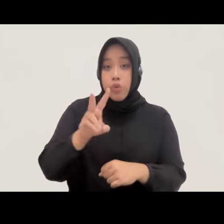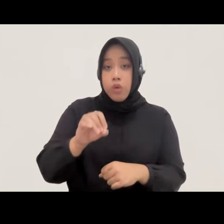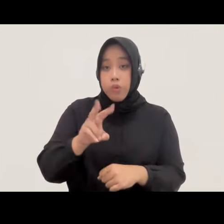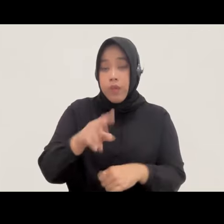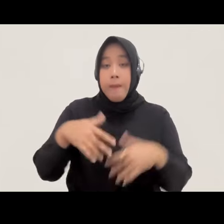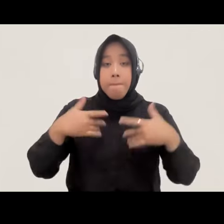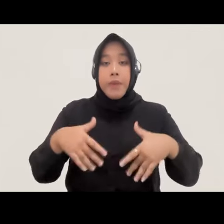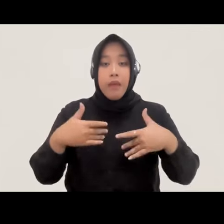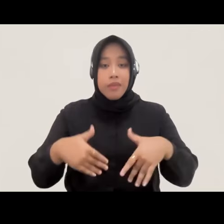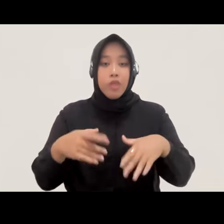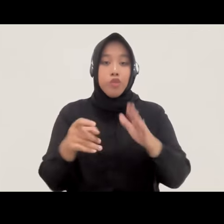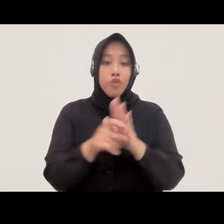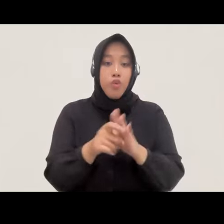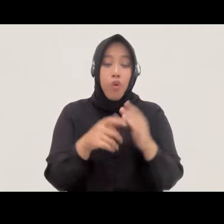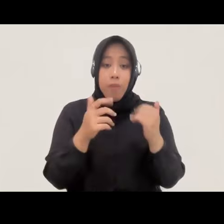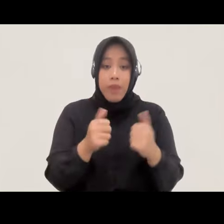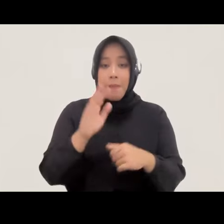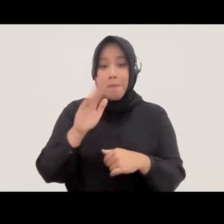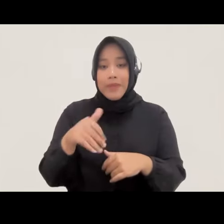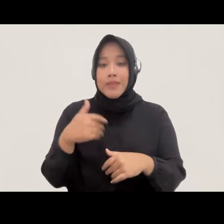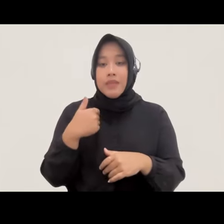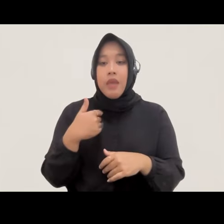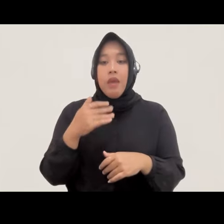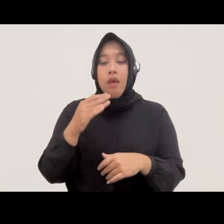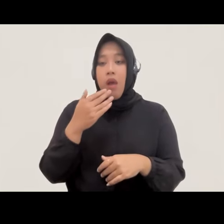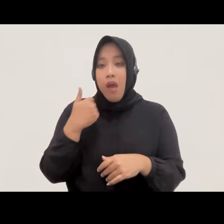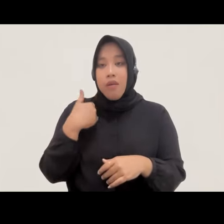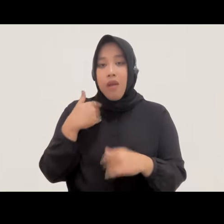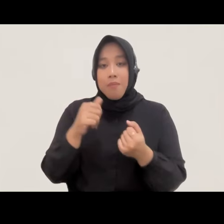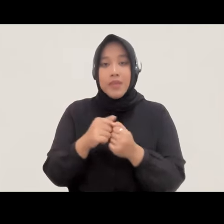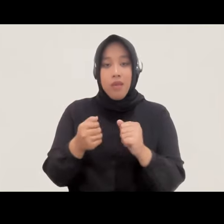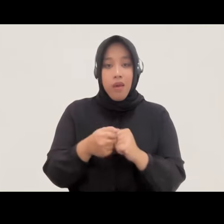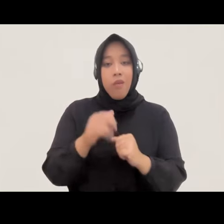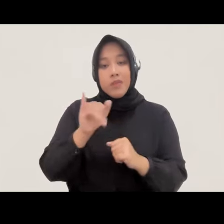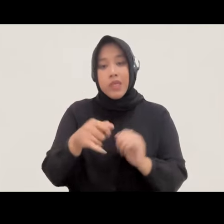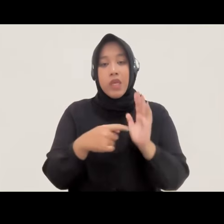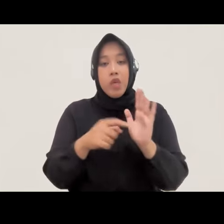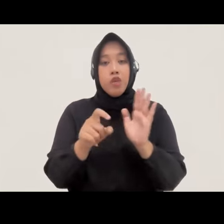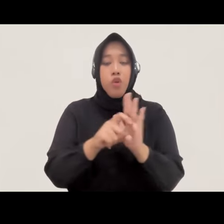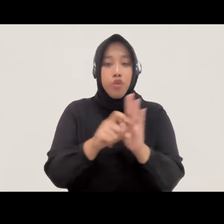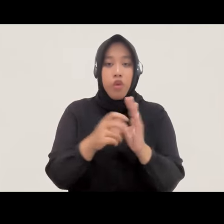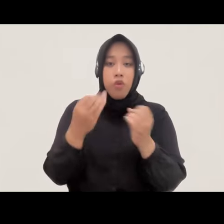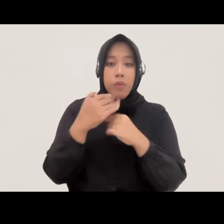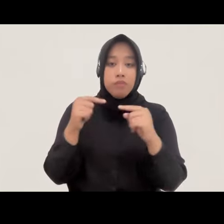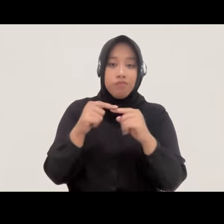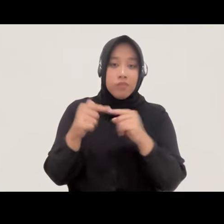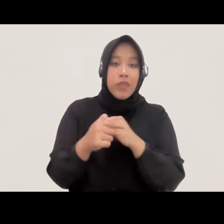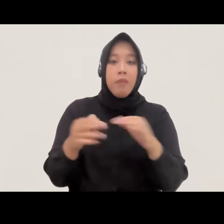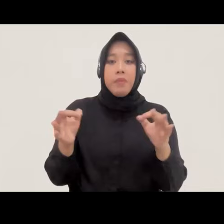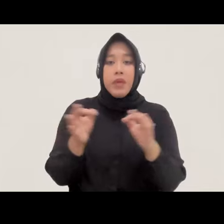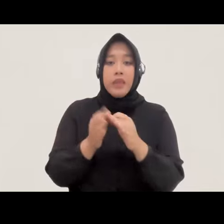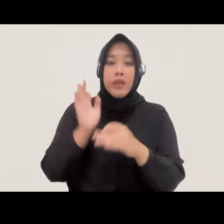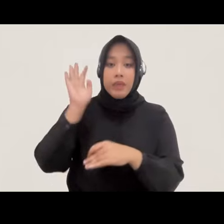implementasinya ini masih sangat bermasalah ya dan justru menjadi contoh dari miskonsepsi keadaan restoratif kedepannya